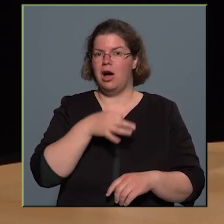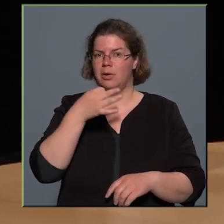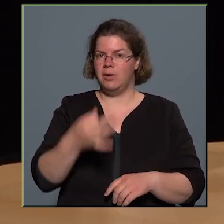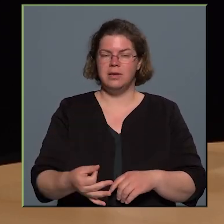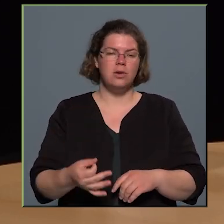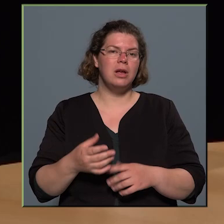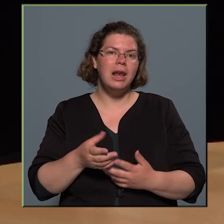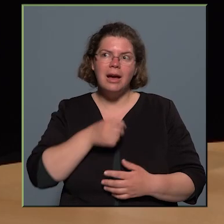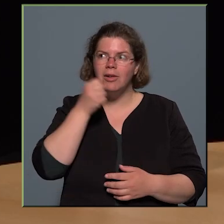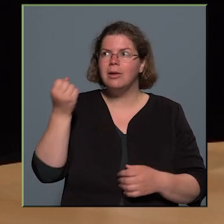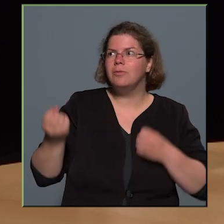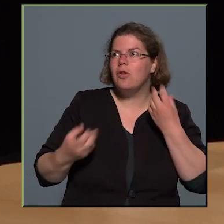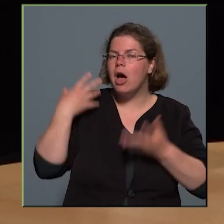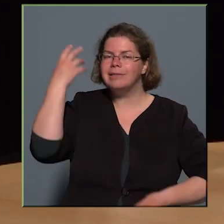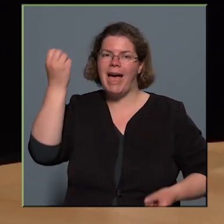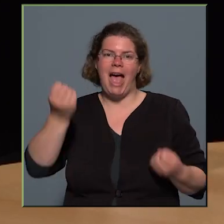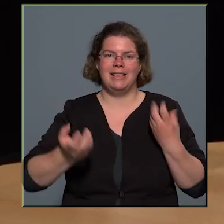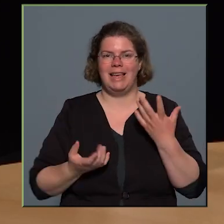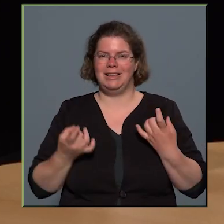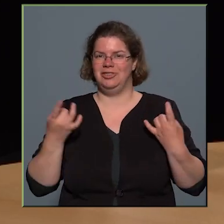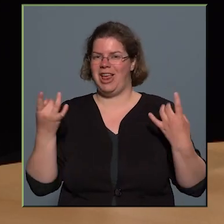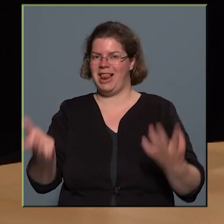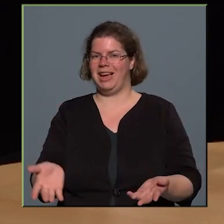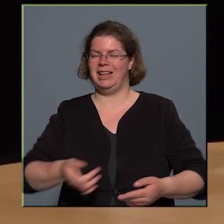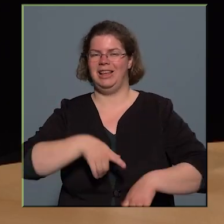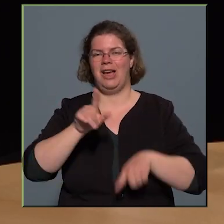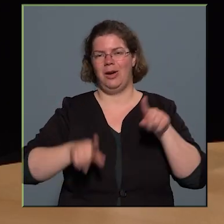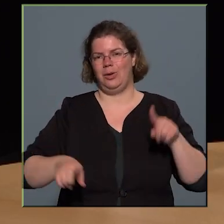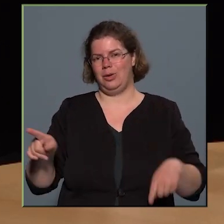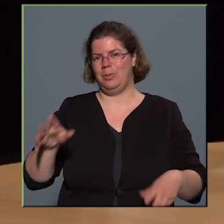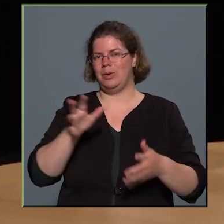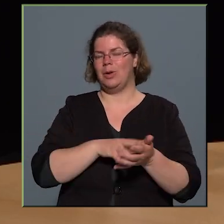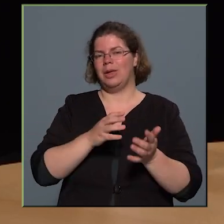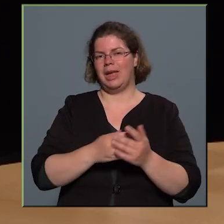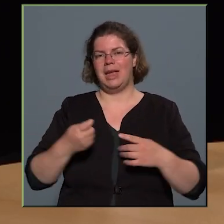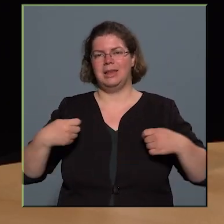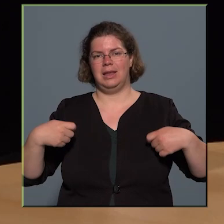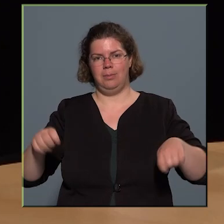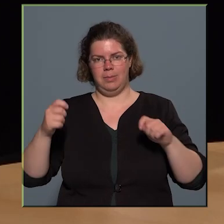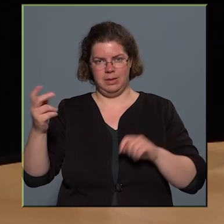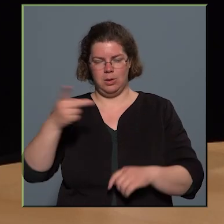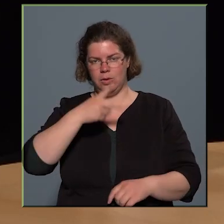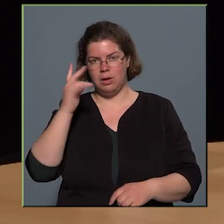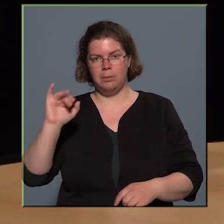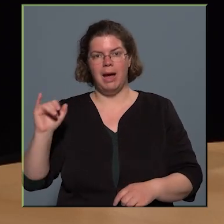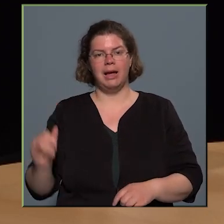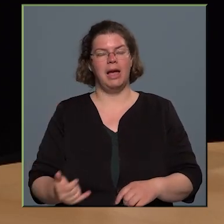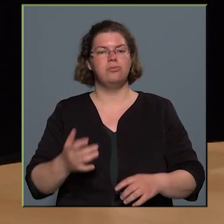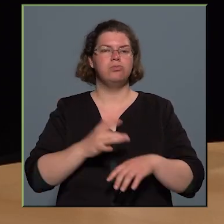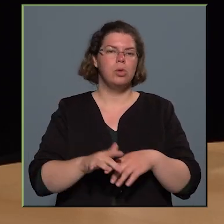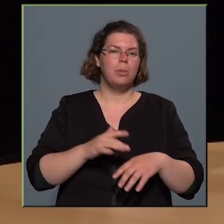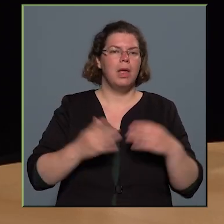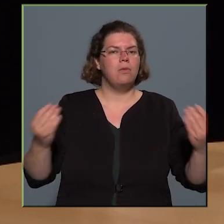akár a legvadabb fantáziájukat is elengedhetik a különböző kertépítő, tájépítő szakmák, és próbálhatnak